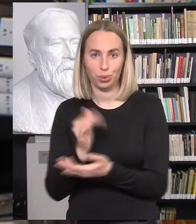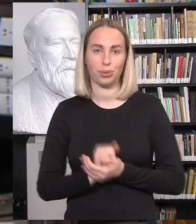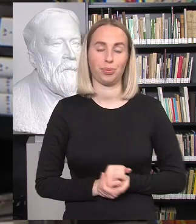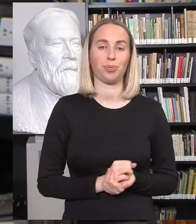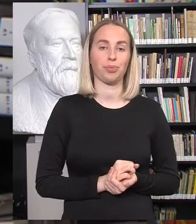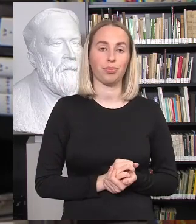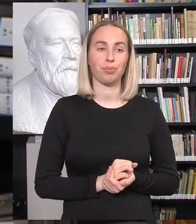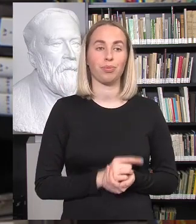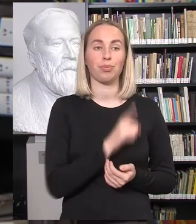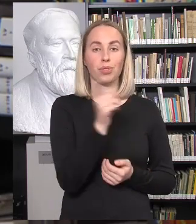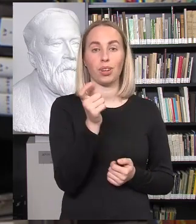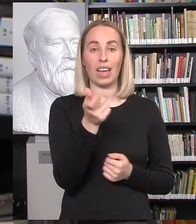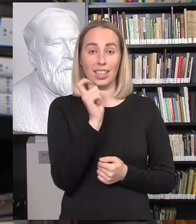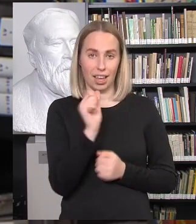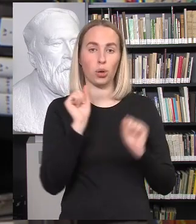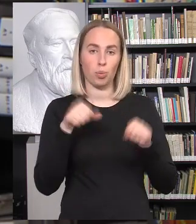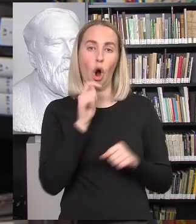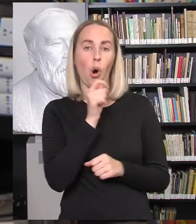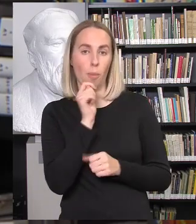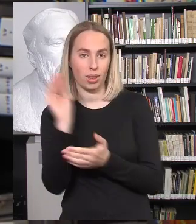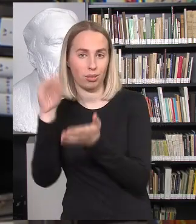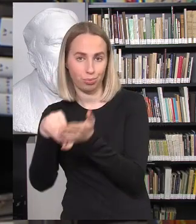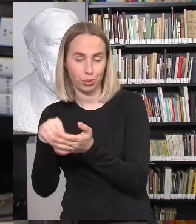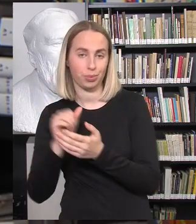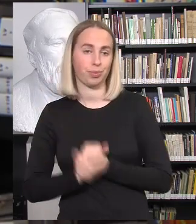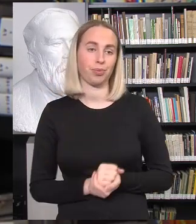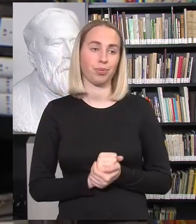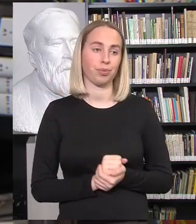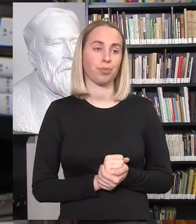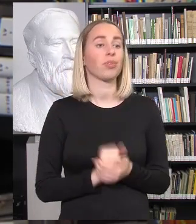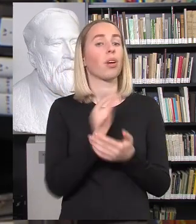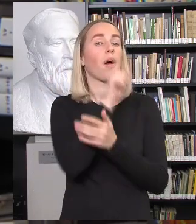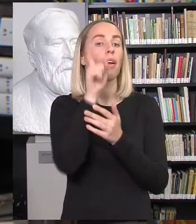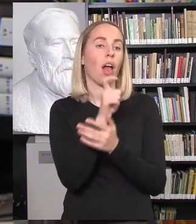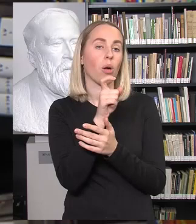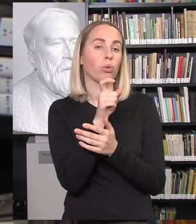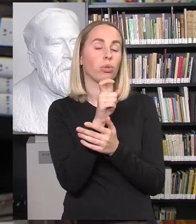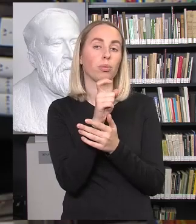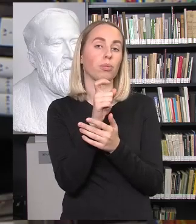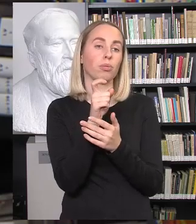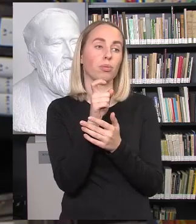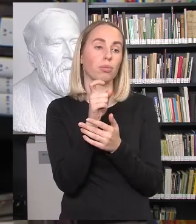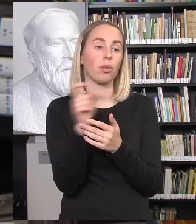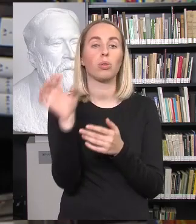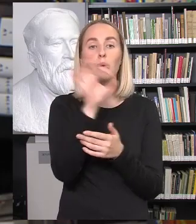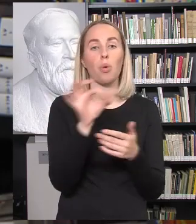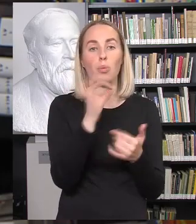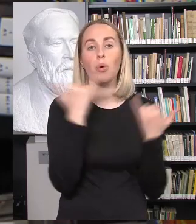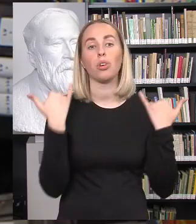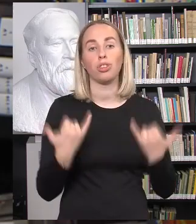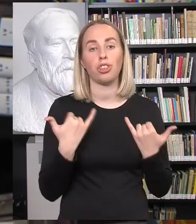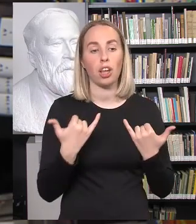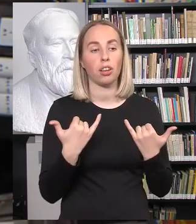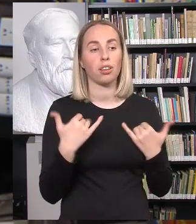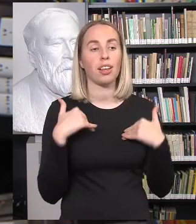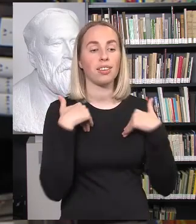rašykite atsakymus į komentarų skiltį. Ir klausimas bus susijęs su šiandienos sveikinimo